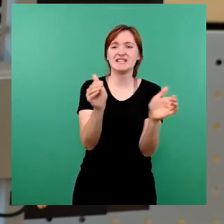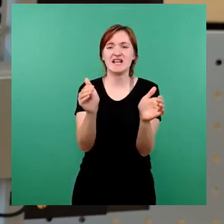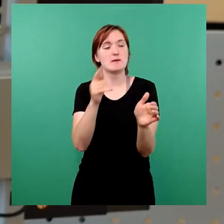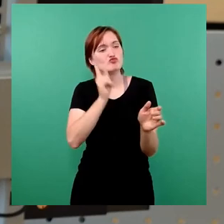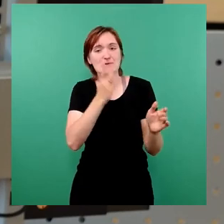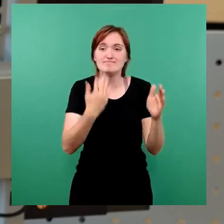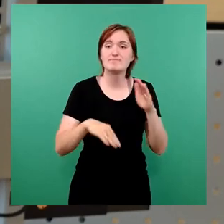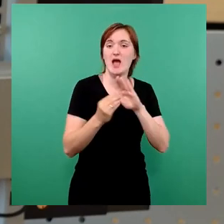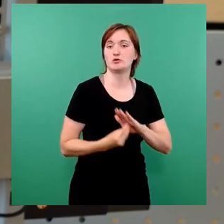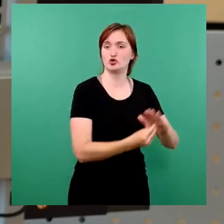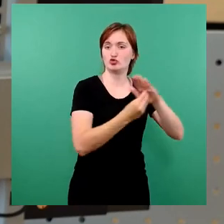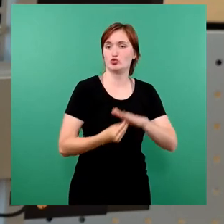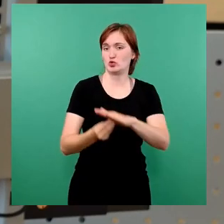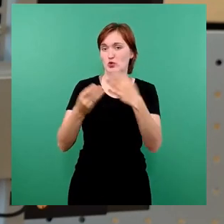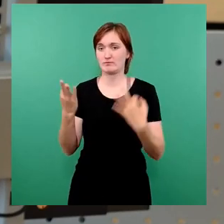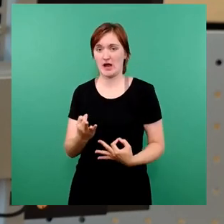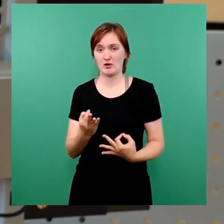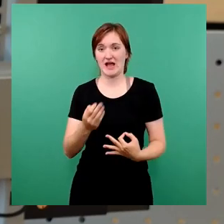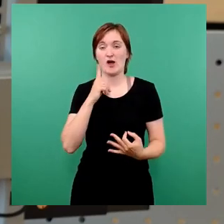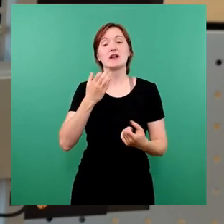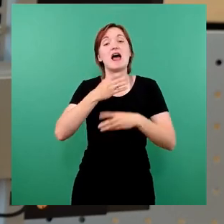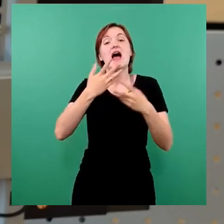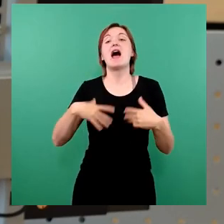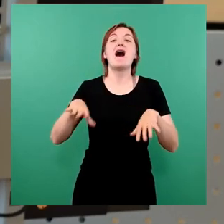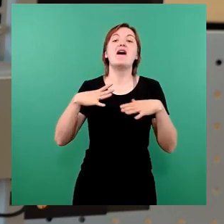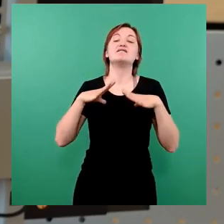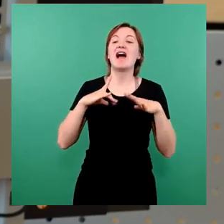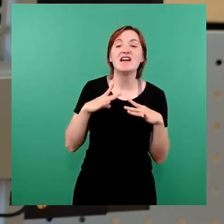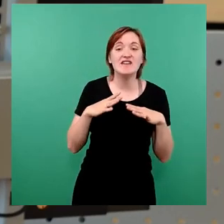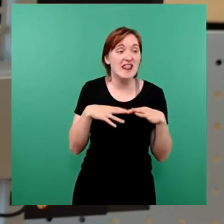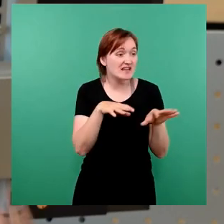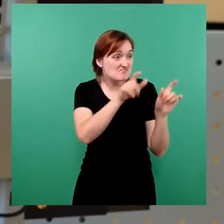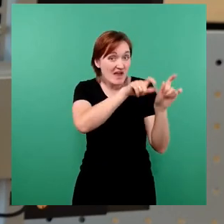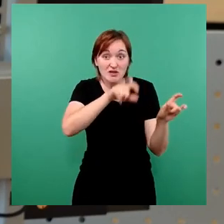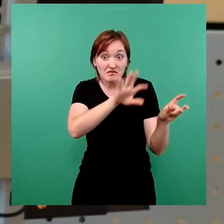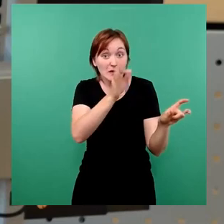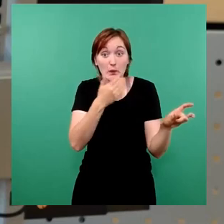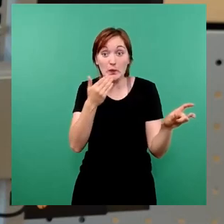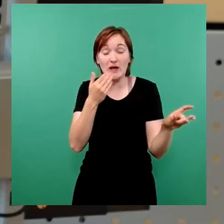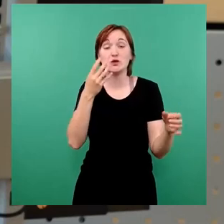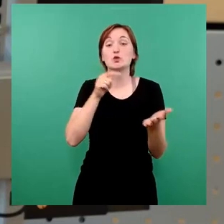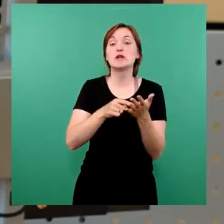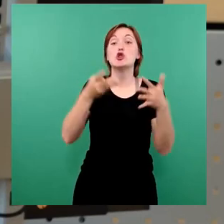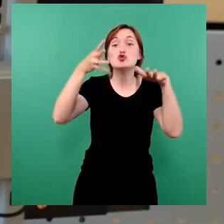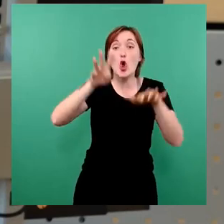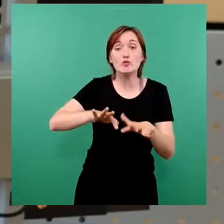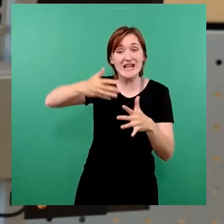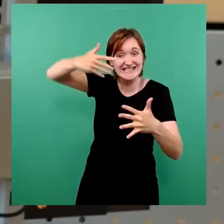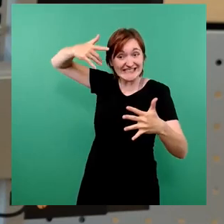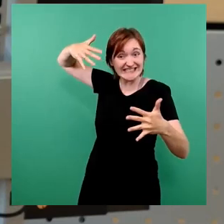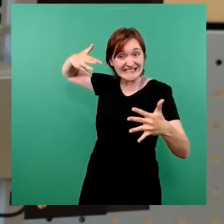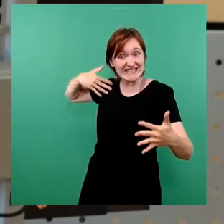werden. Man findet auch kaum mehr Freiwillige, weil man bisher neun Monate Vorlauf braucht, wenn man irgendeine Veranstaltung